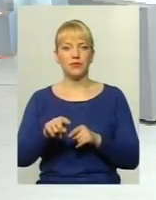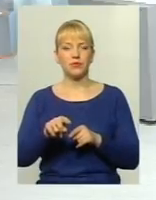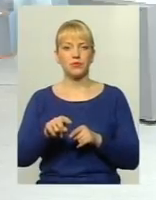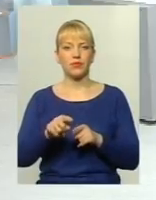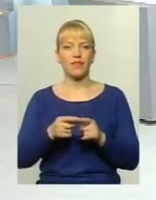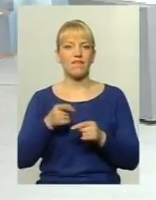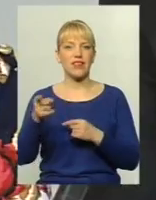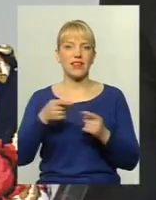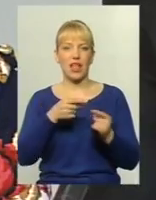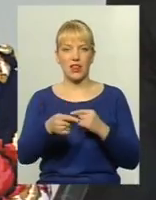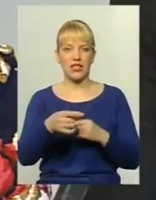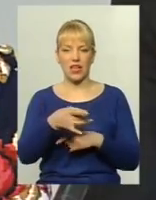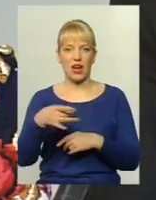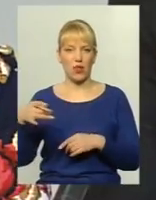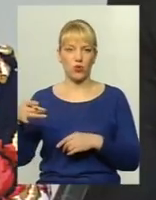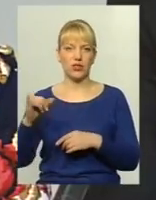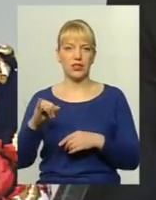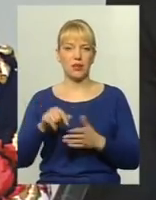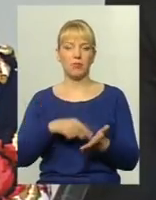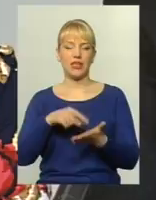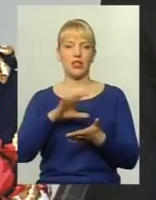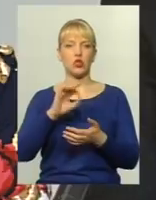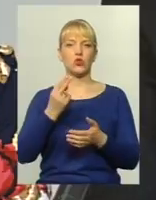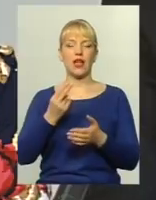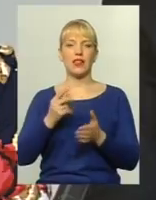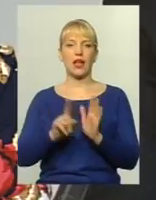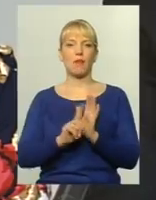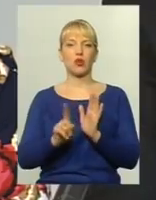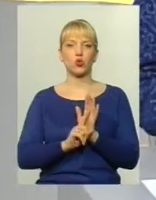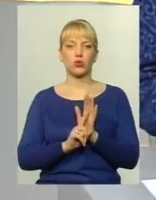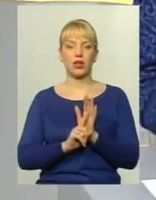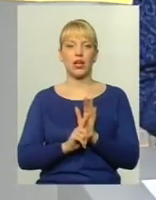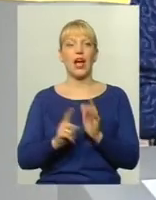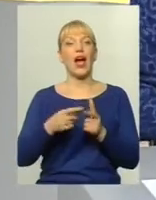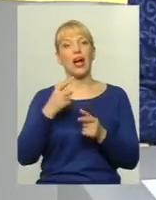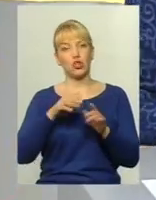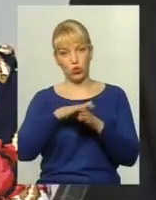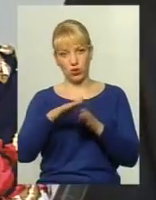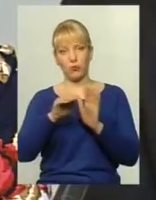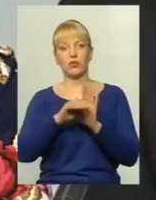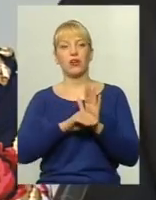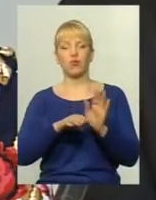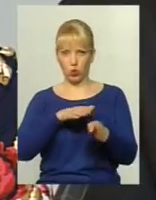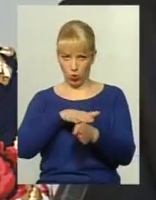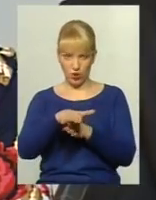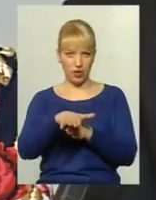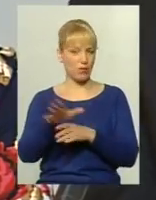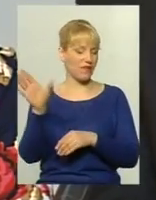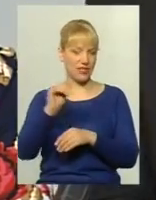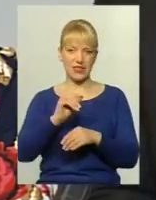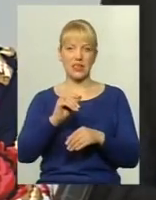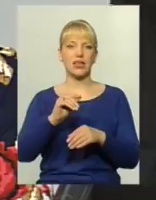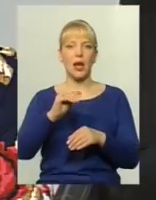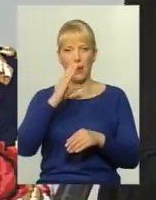віддалені мікрорайони і питання по соціальних маршрутах можна навіть... Чи дотримуються графіки? Дотримуються. По всіх маршрутах